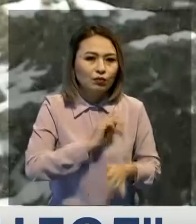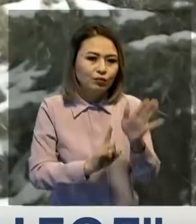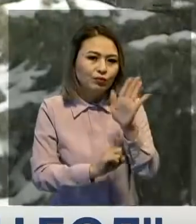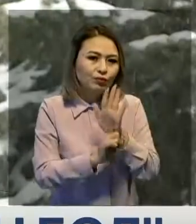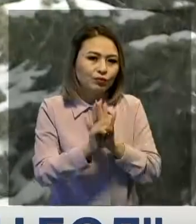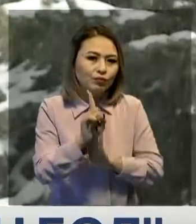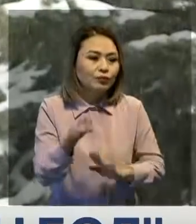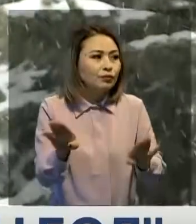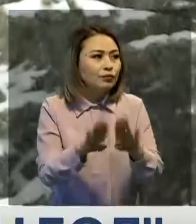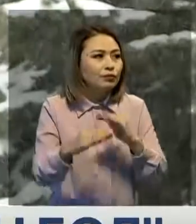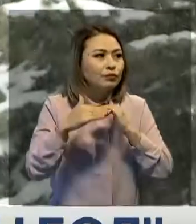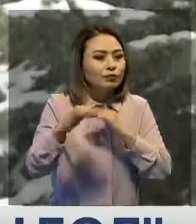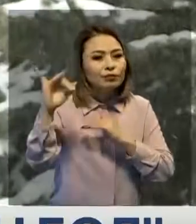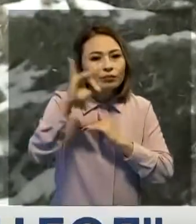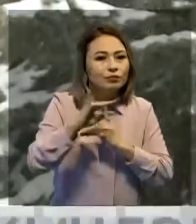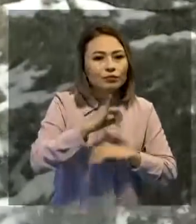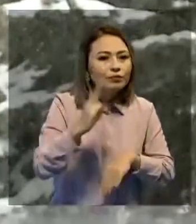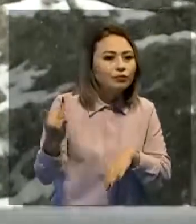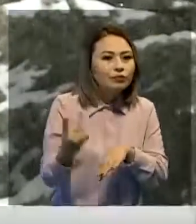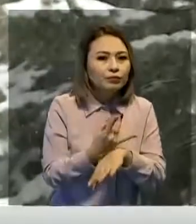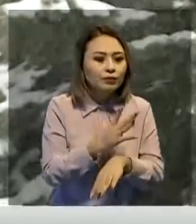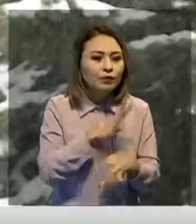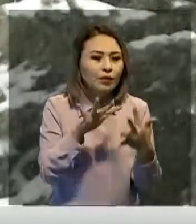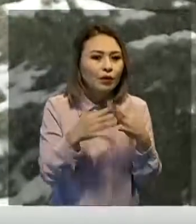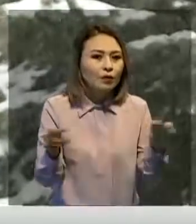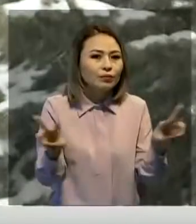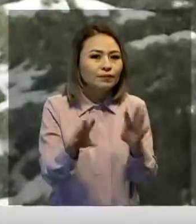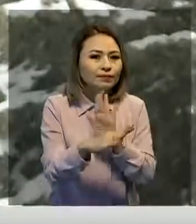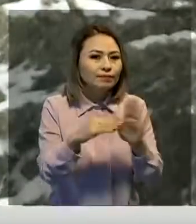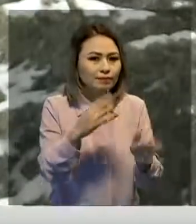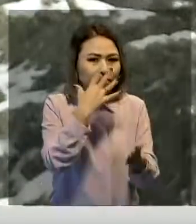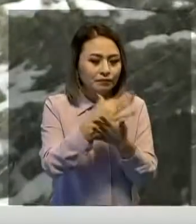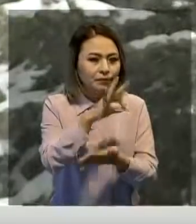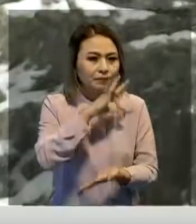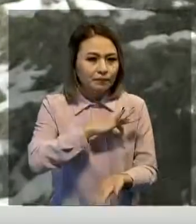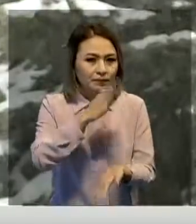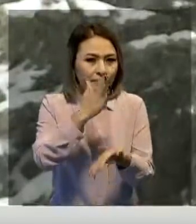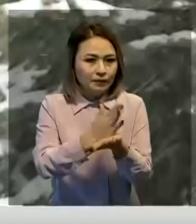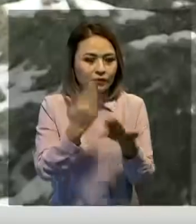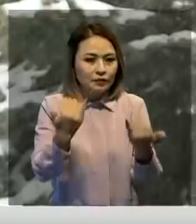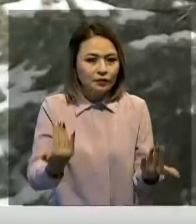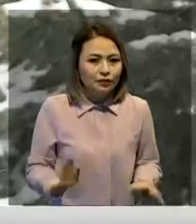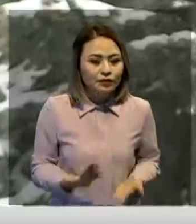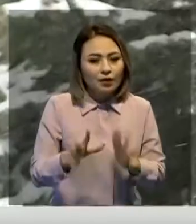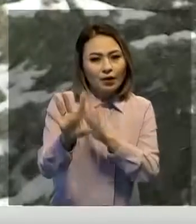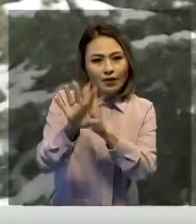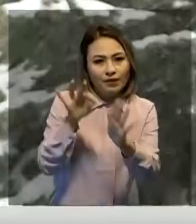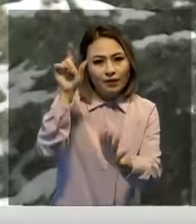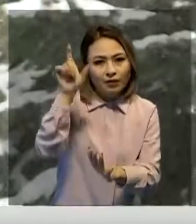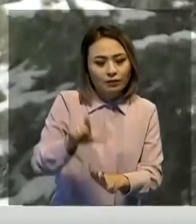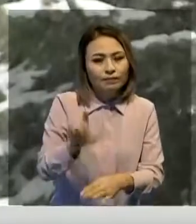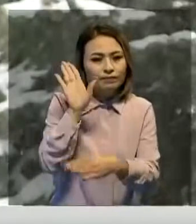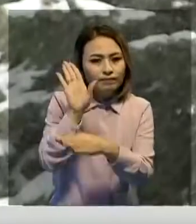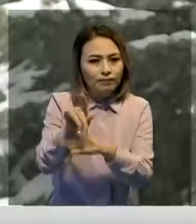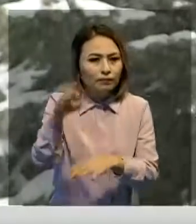Осылайша еліміздің тарихындағы ең алғашқы ауыл әкімдерінің сайылауы өз жемісін беруде. Тұрғындар таңдаған адамына талап